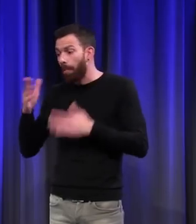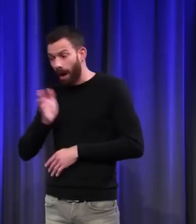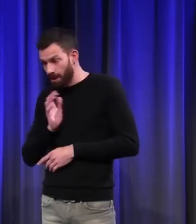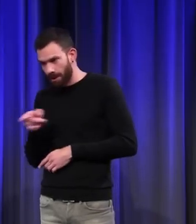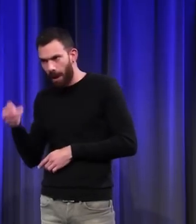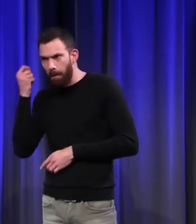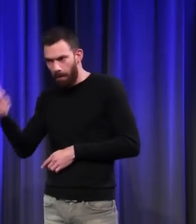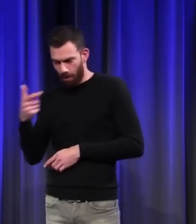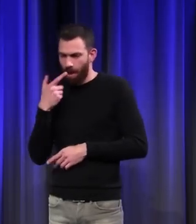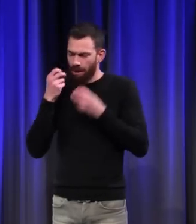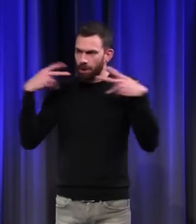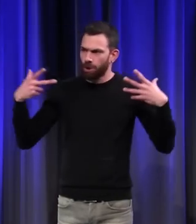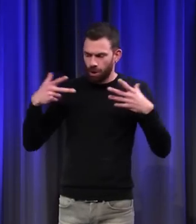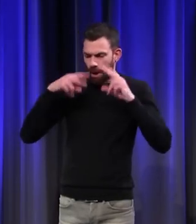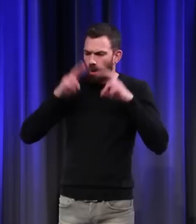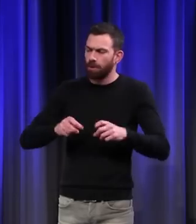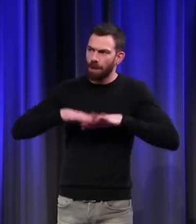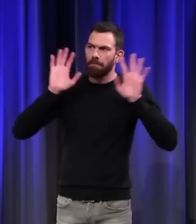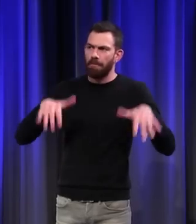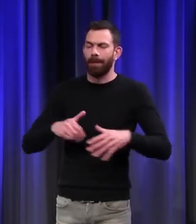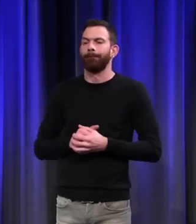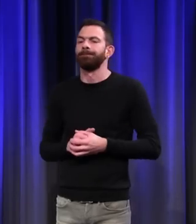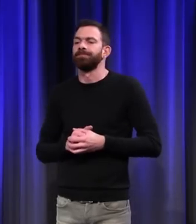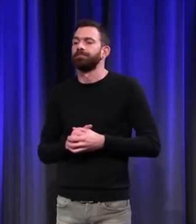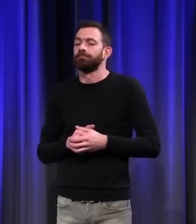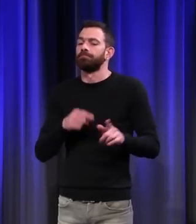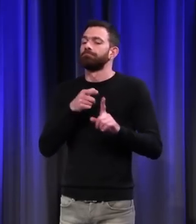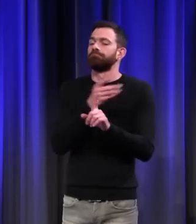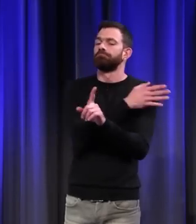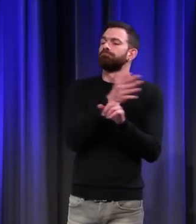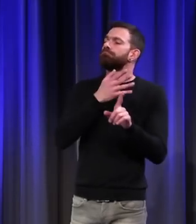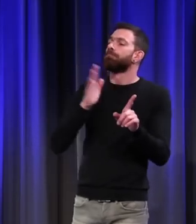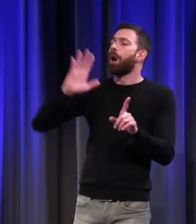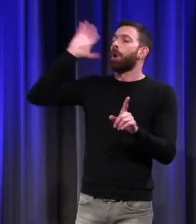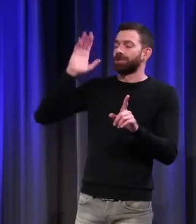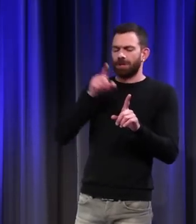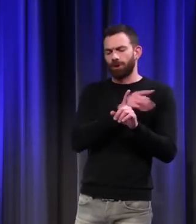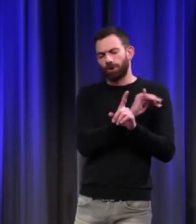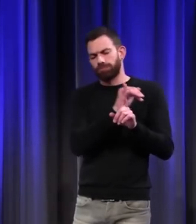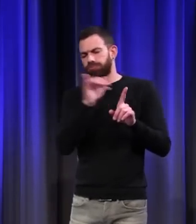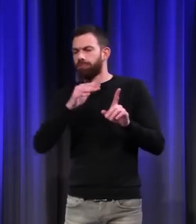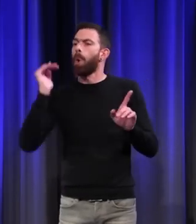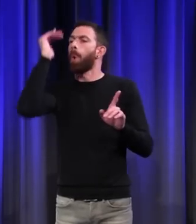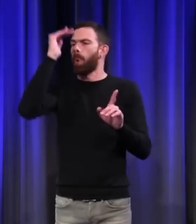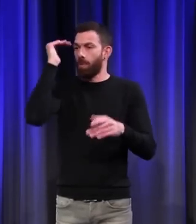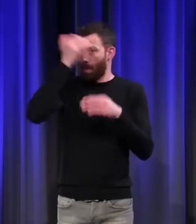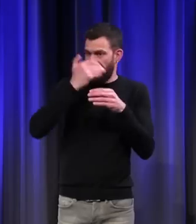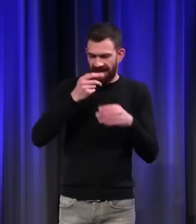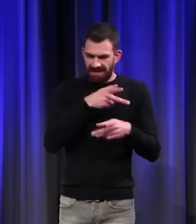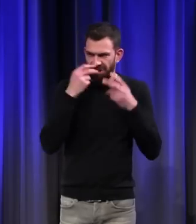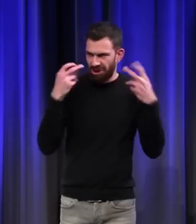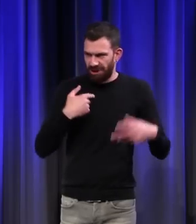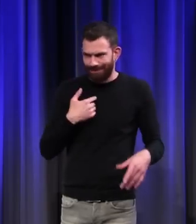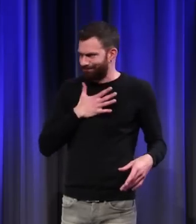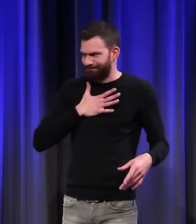chien. Le chat, dans l'Antiquité et pendant le haut Moyen-Âge, est un animal que l'on n'aime pas beaucoup